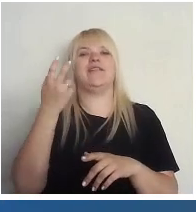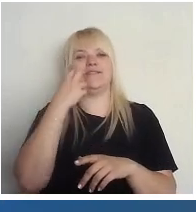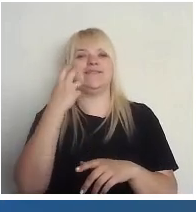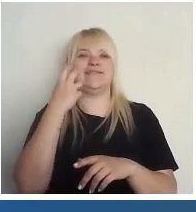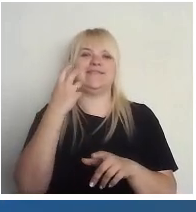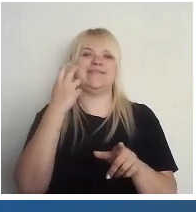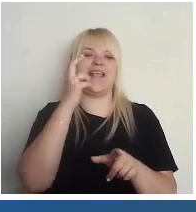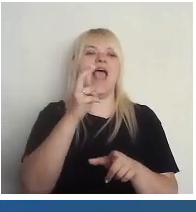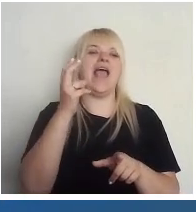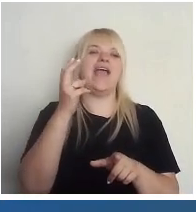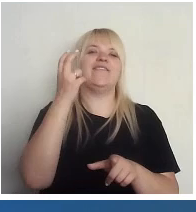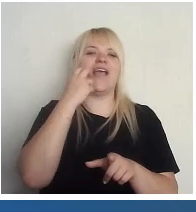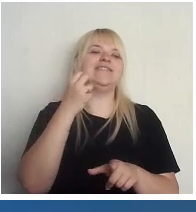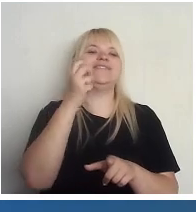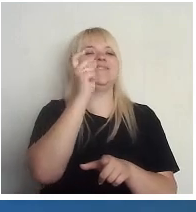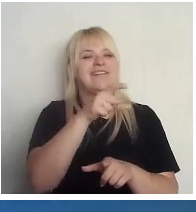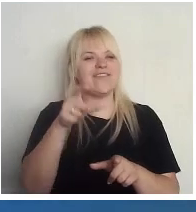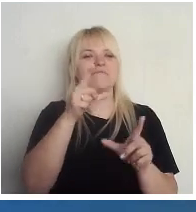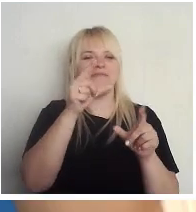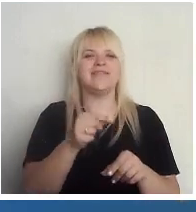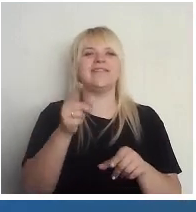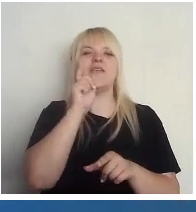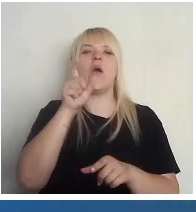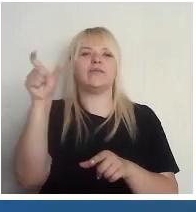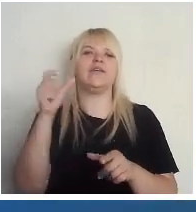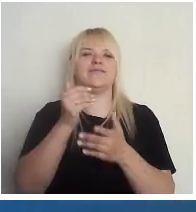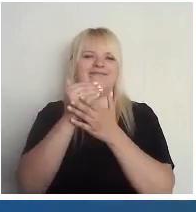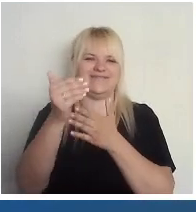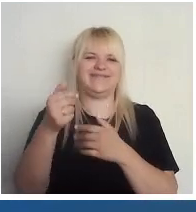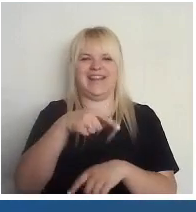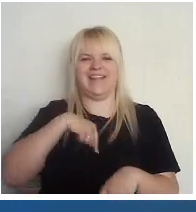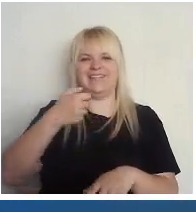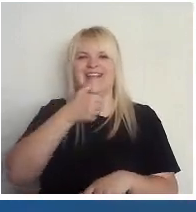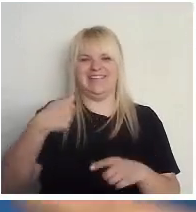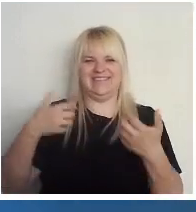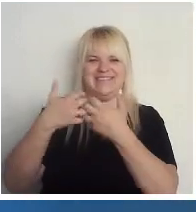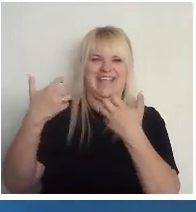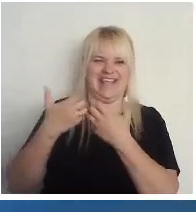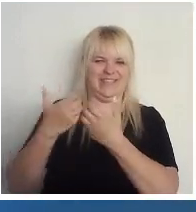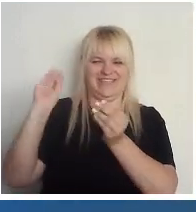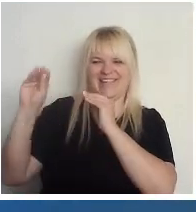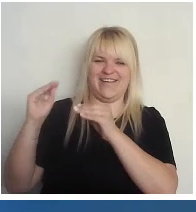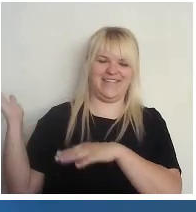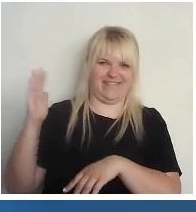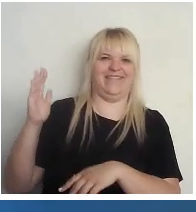mazāk. Tā kā tā ilgtermiņa domāšana vēlē... Es cīnos ar dekorācijām.